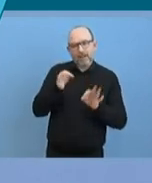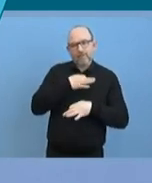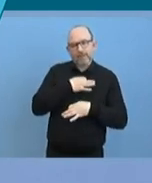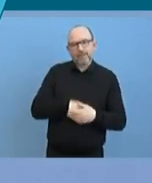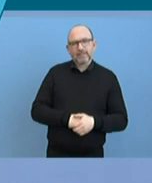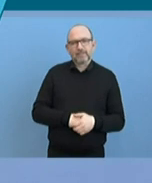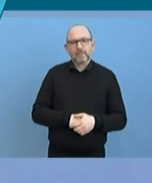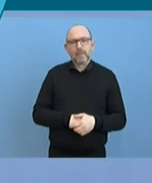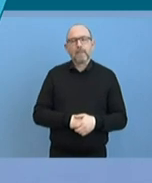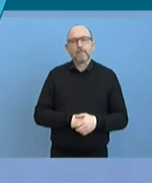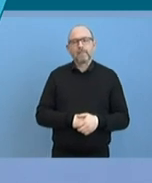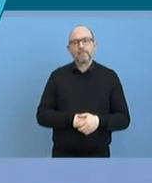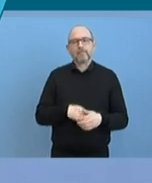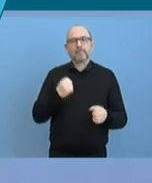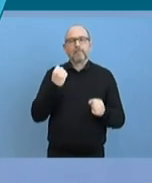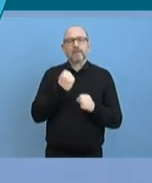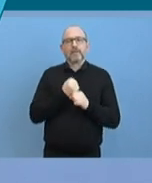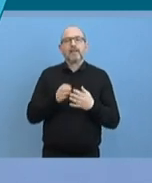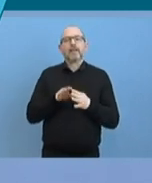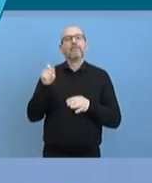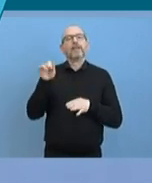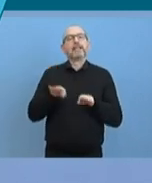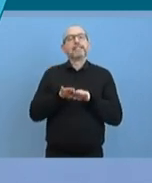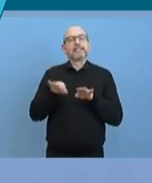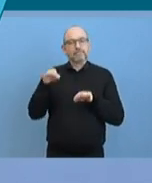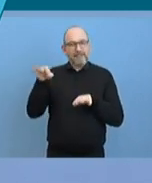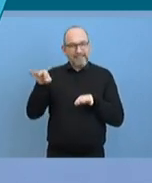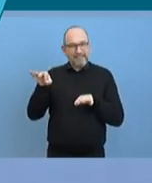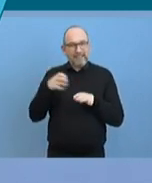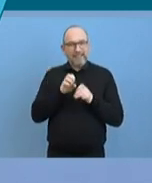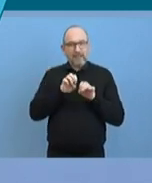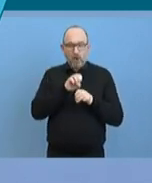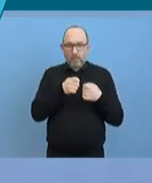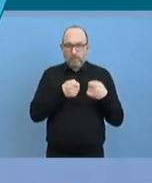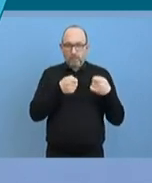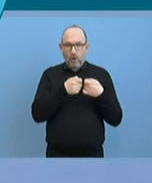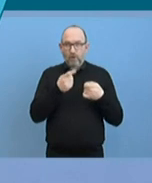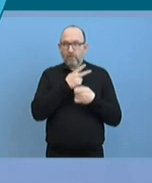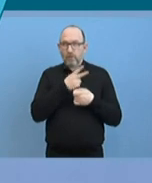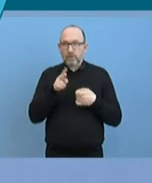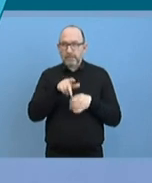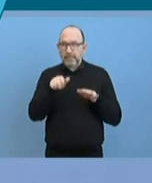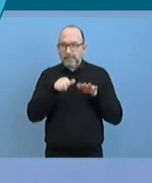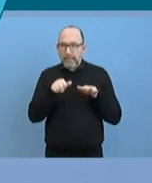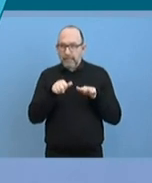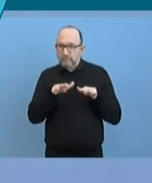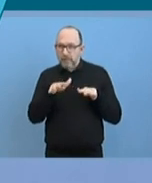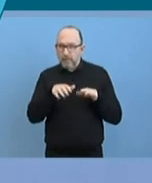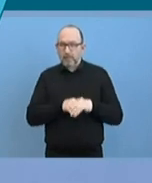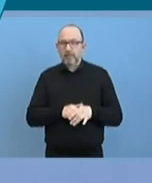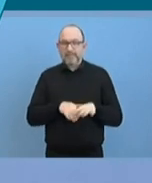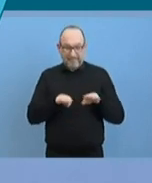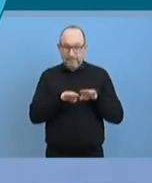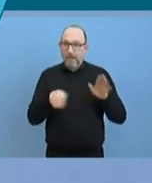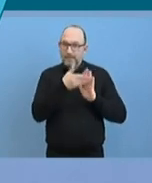Die Grundlage der Arbeiten der Finanzminister ist die Erklärung der Euro-Gruppe vom, ich glaube, 16. Oder? Auf dieser